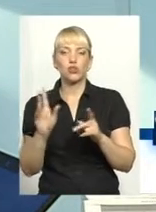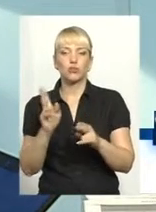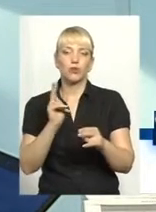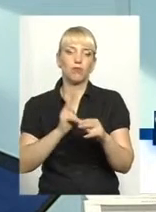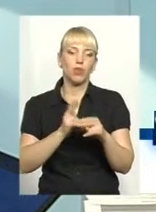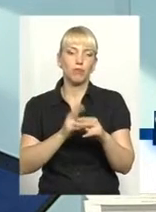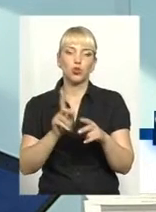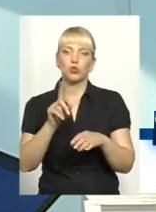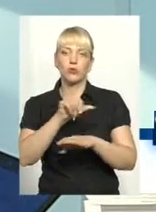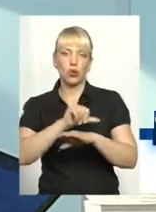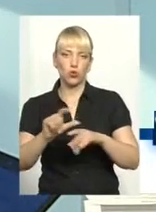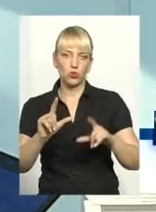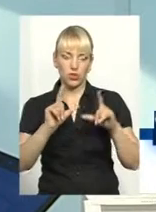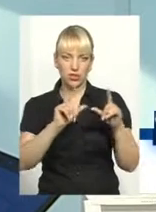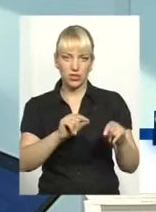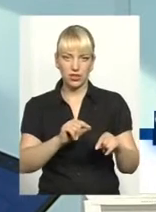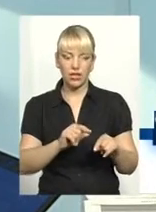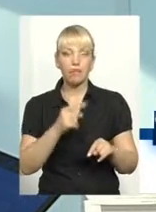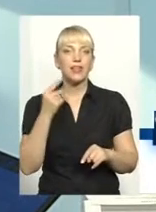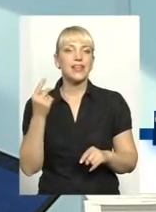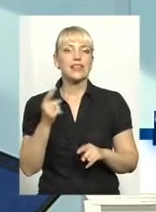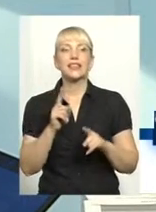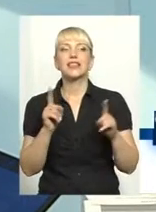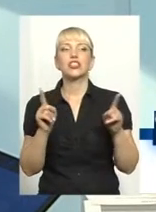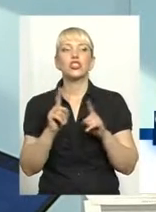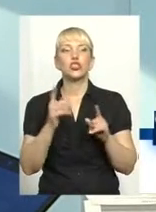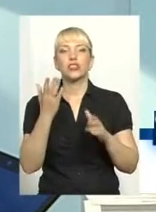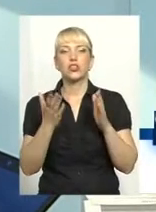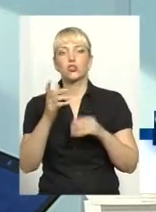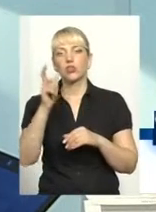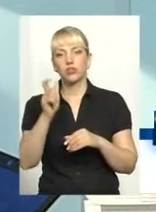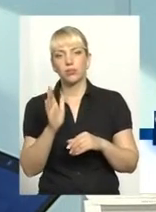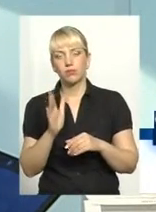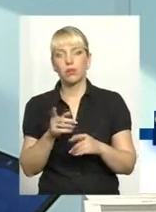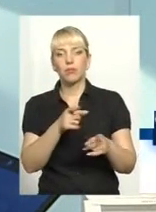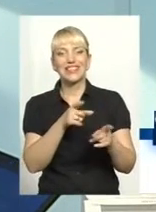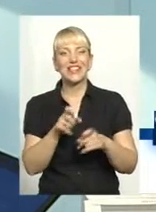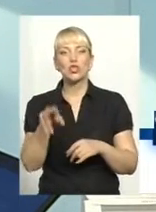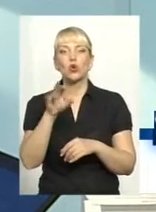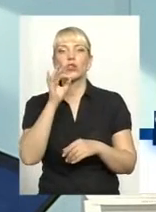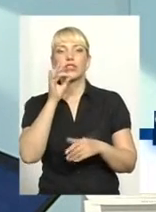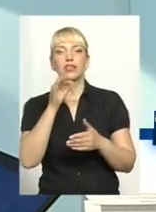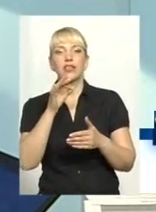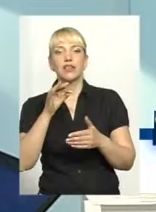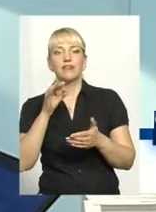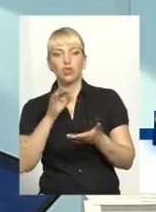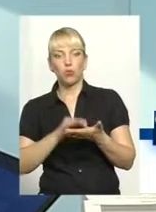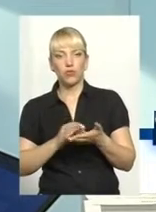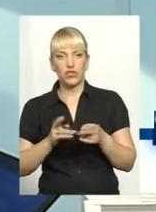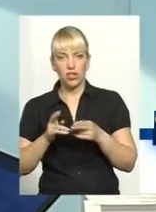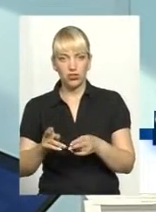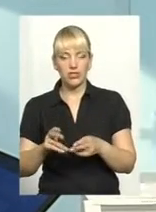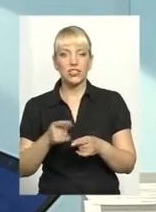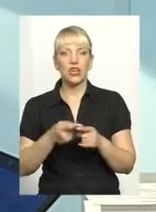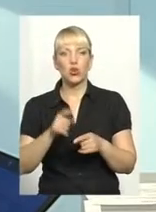зарубіжних мандрівок. Єдине, що, якщо людина буде притягнена до відповідальності, вона буде автоматично